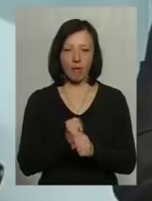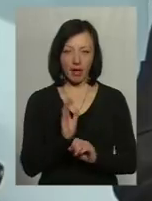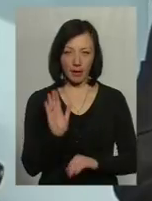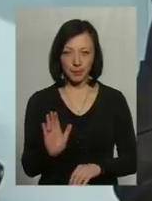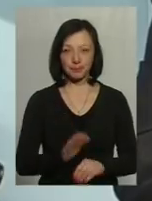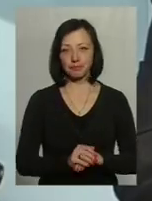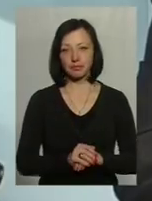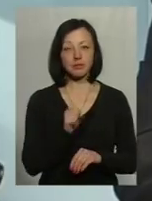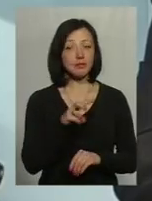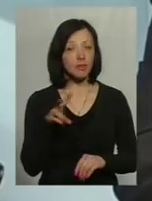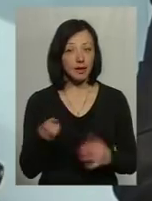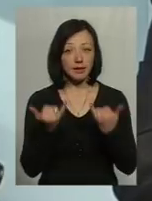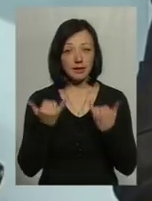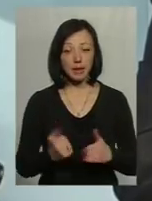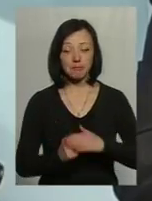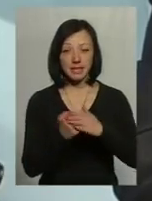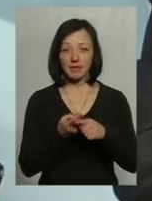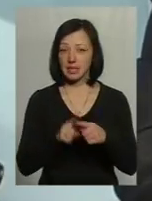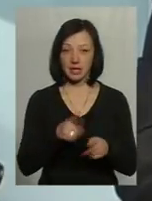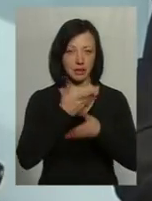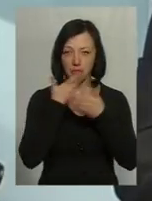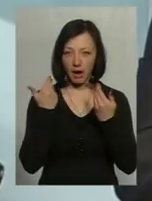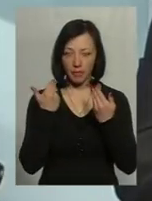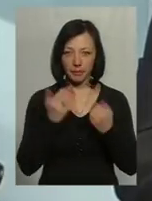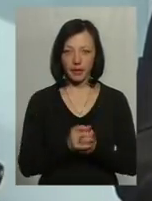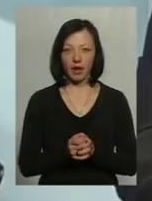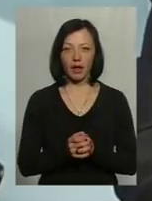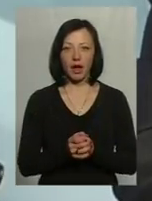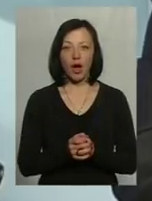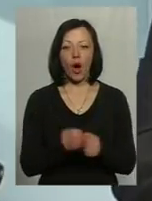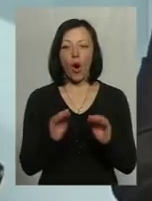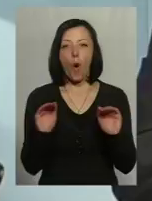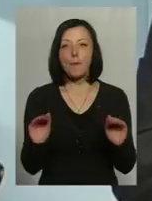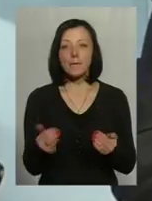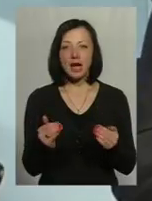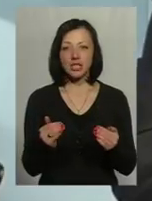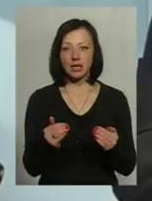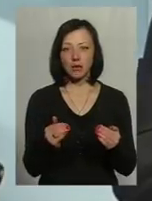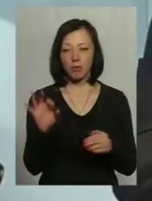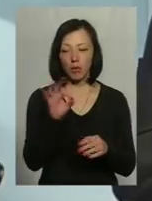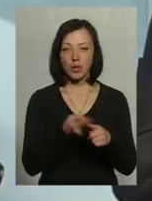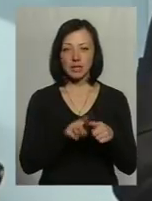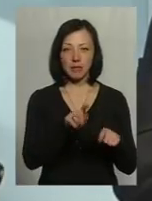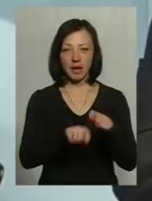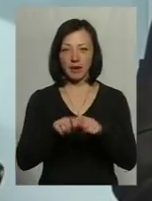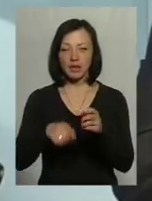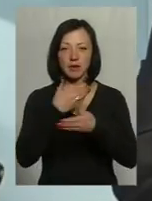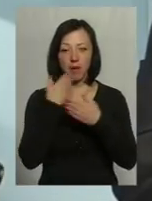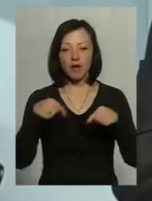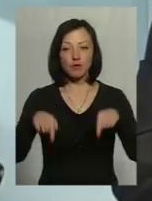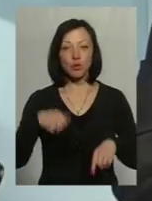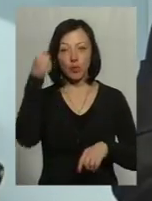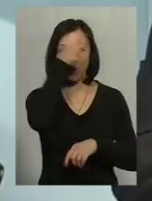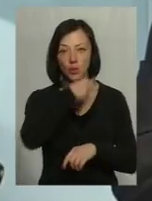але зараз підстав цих немає. Верніше, обмежень відносно цих перевірок немає. Тому в цьому році,